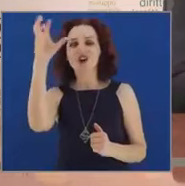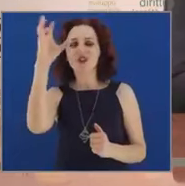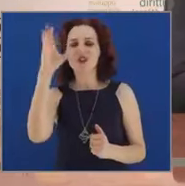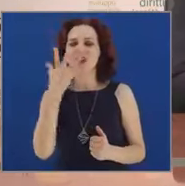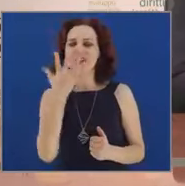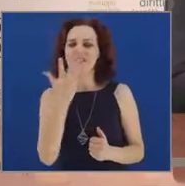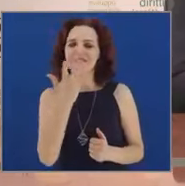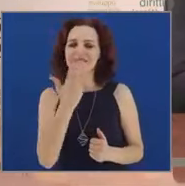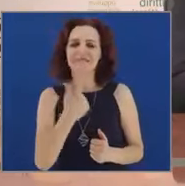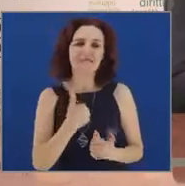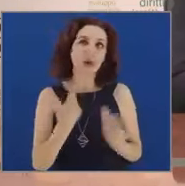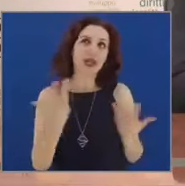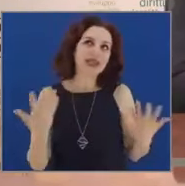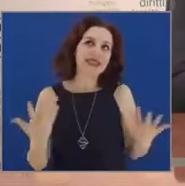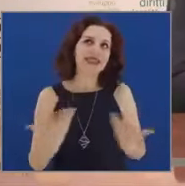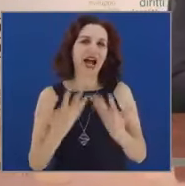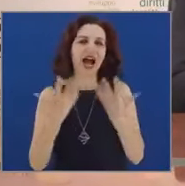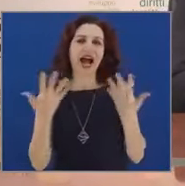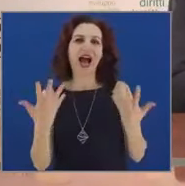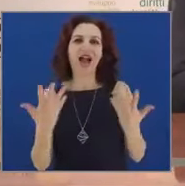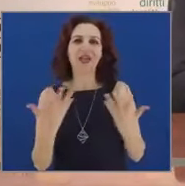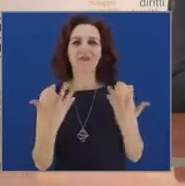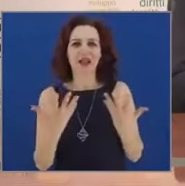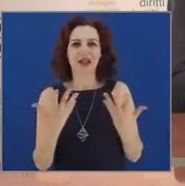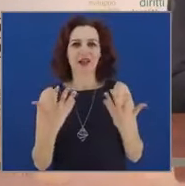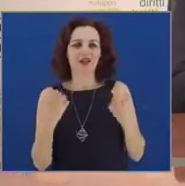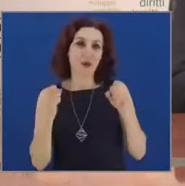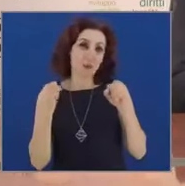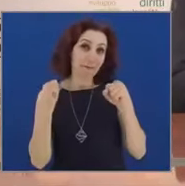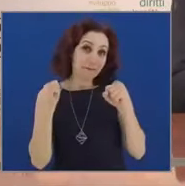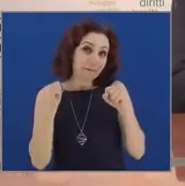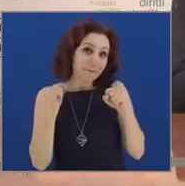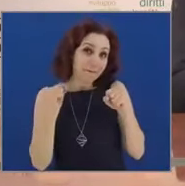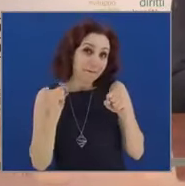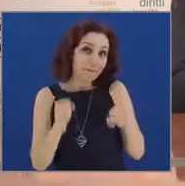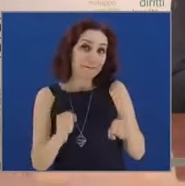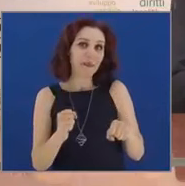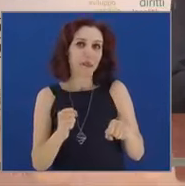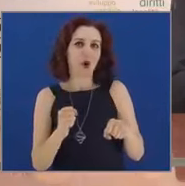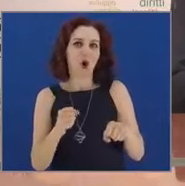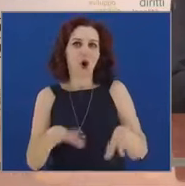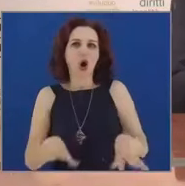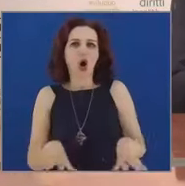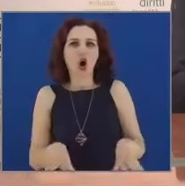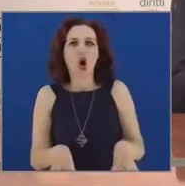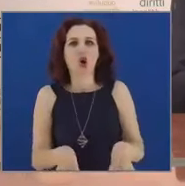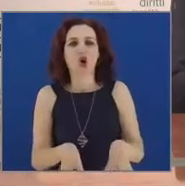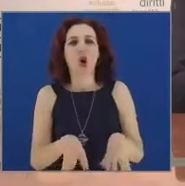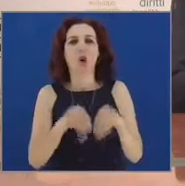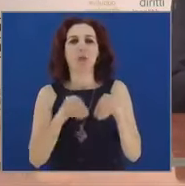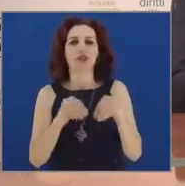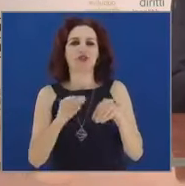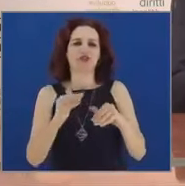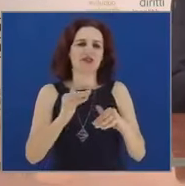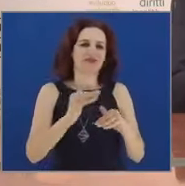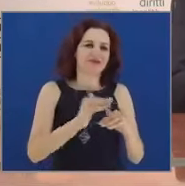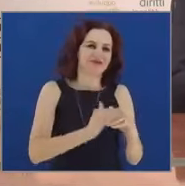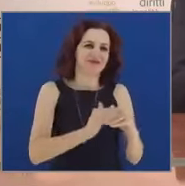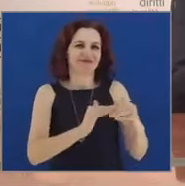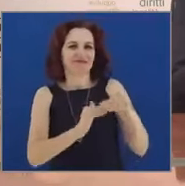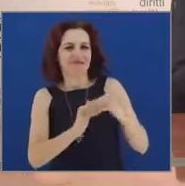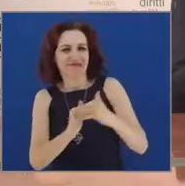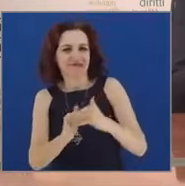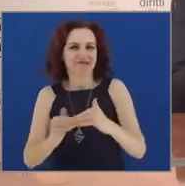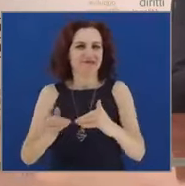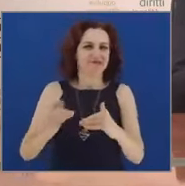almeno, diciamo così, di poter mettere qualche pietra sul percorso